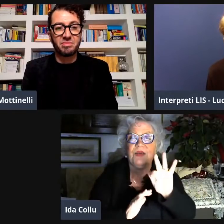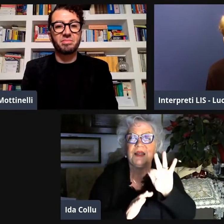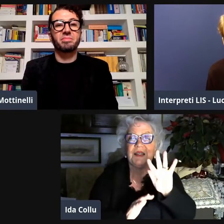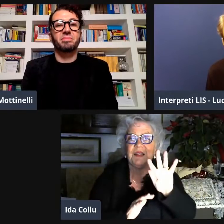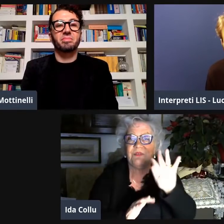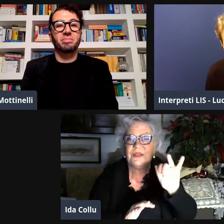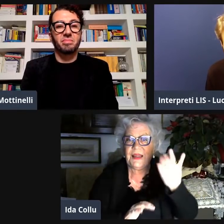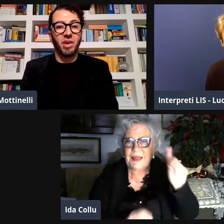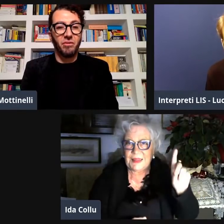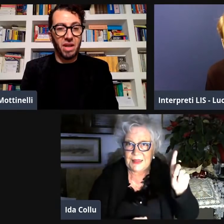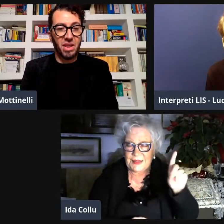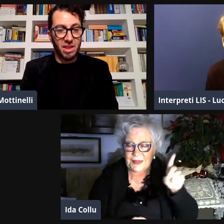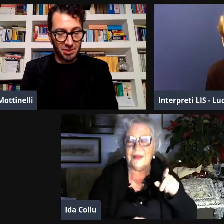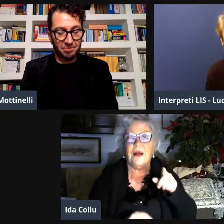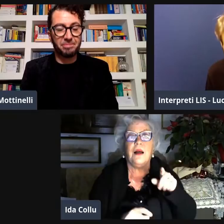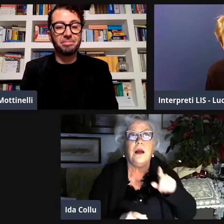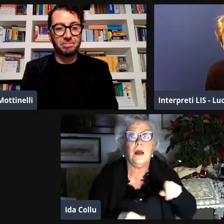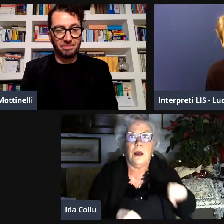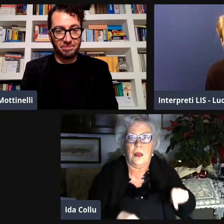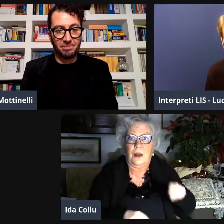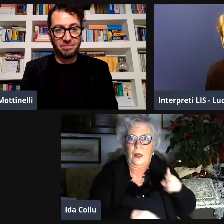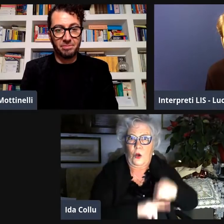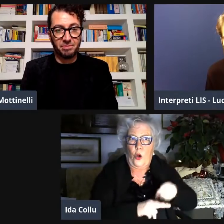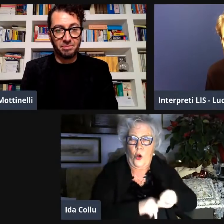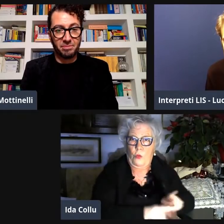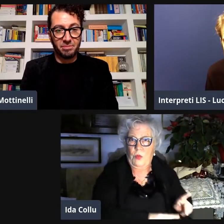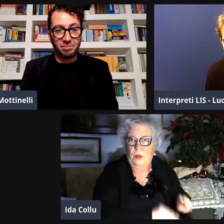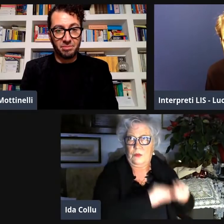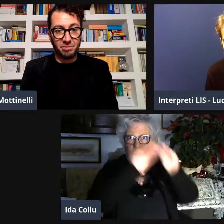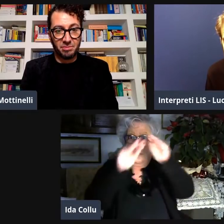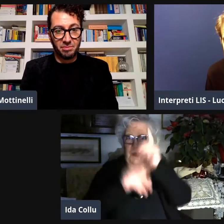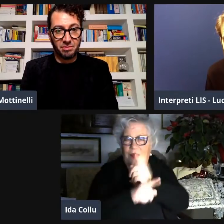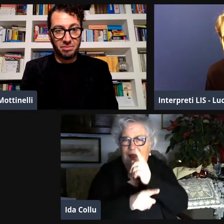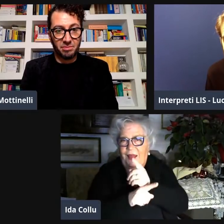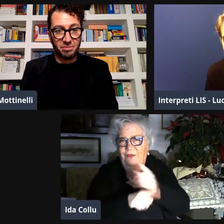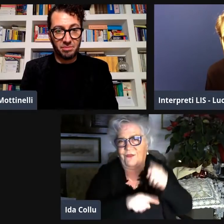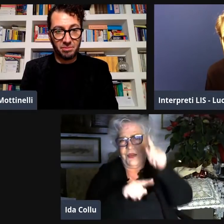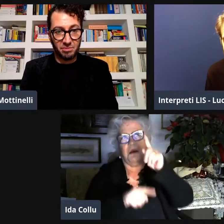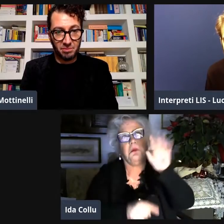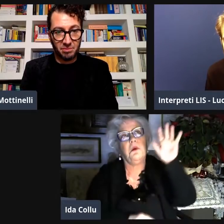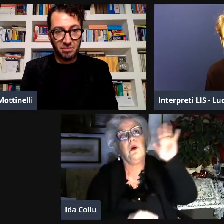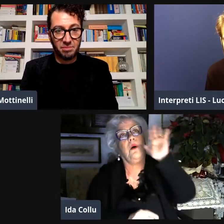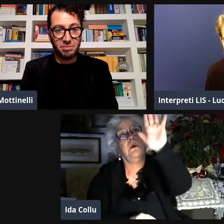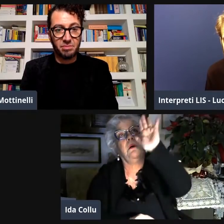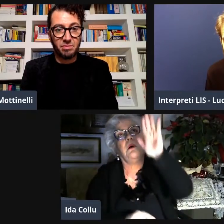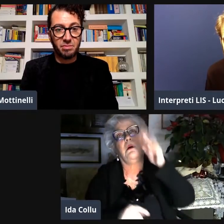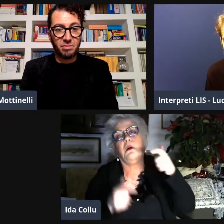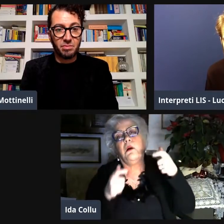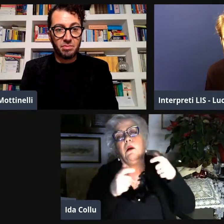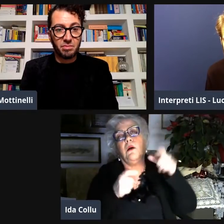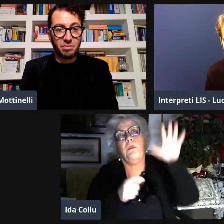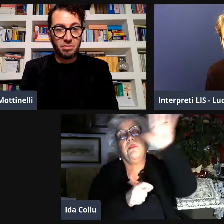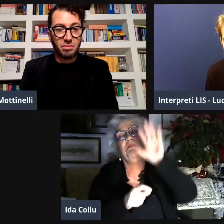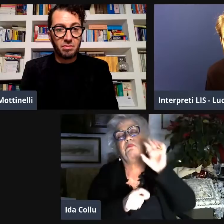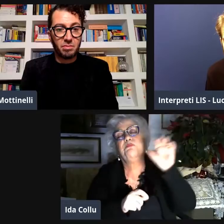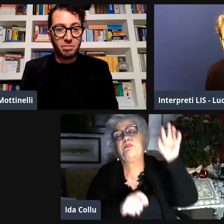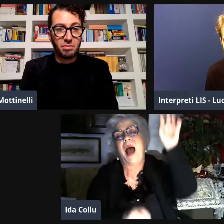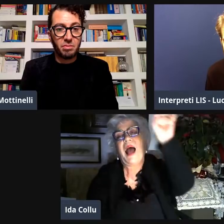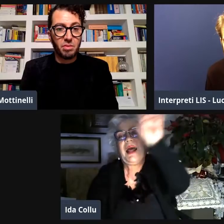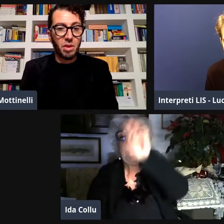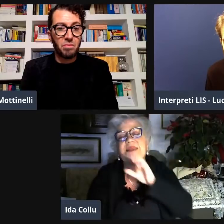ha trasferito la sede legale della WFD e da Roma doveva trasferirsi